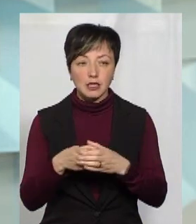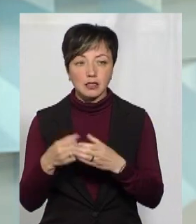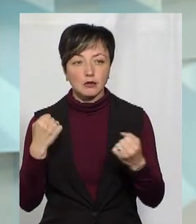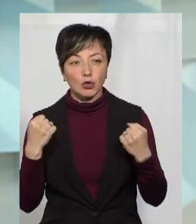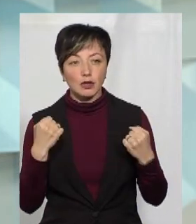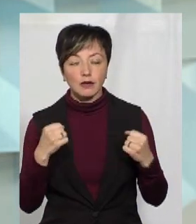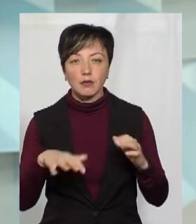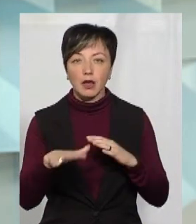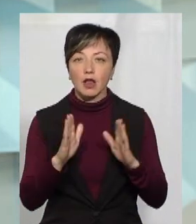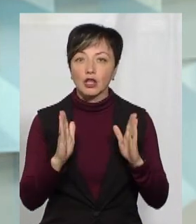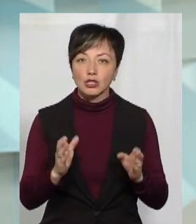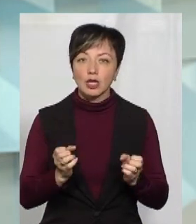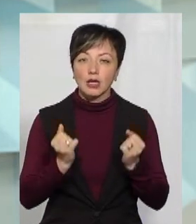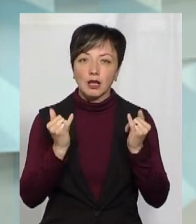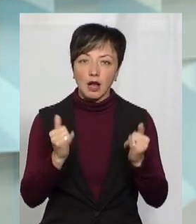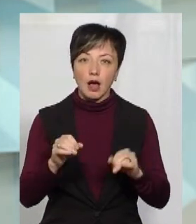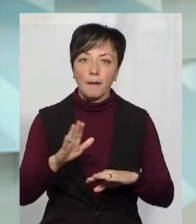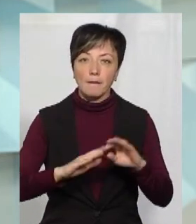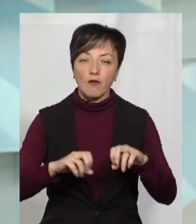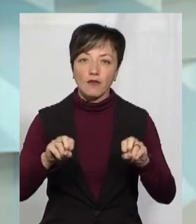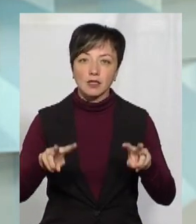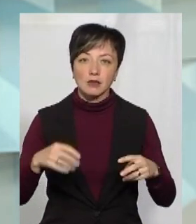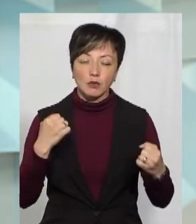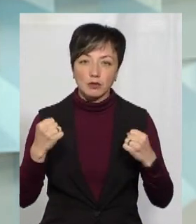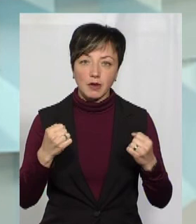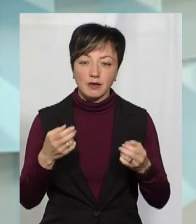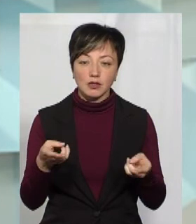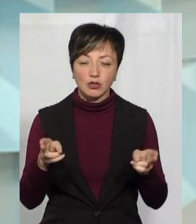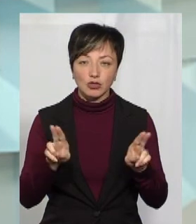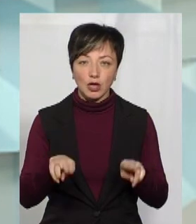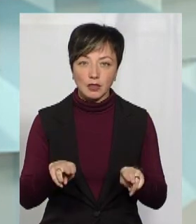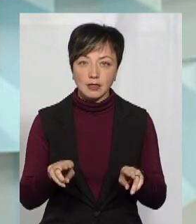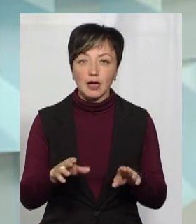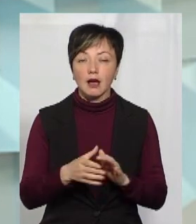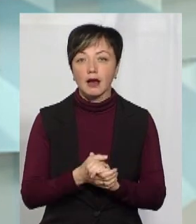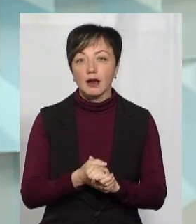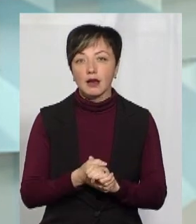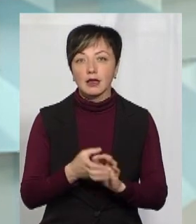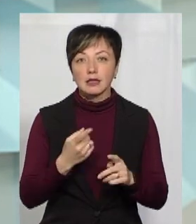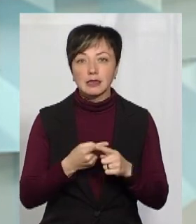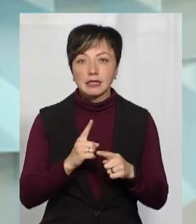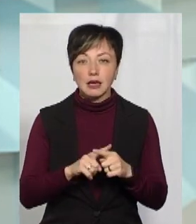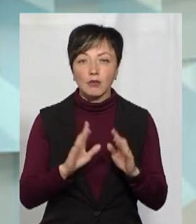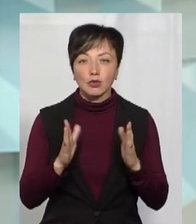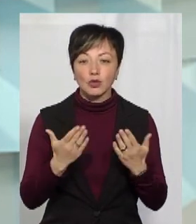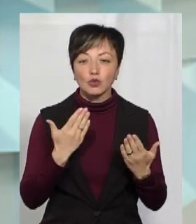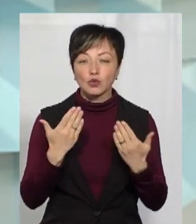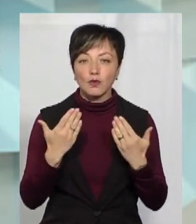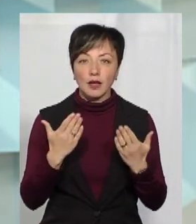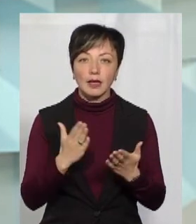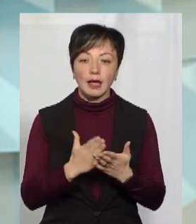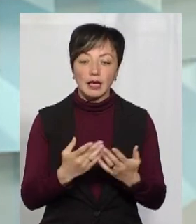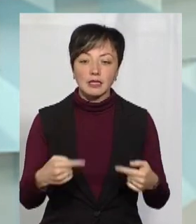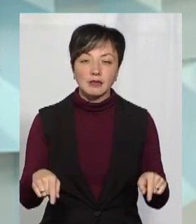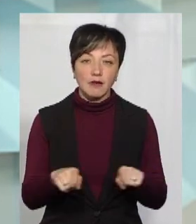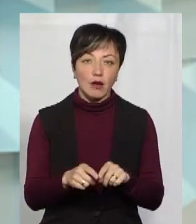спортивні майданчики. Лише для професійних спортсменів дозволяється і закритих тренувань. Тобто, це буде стосуватися, звичайно, є